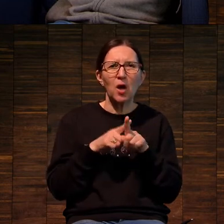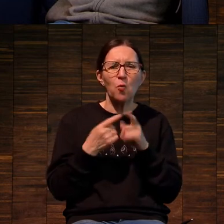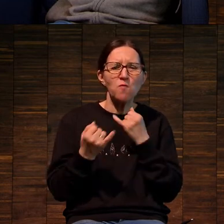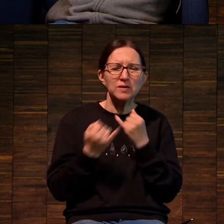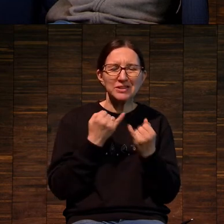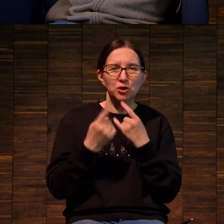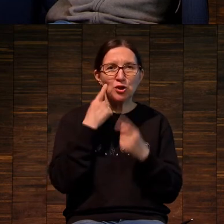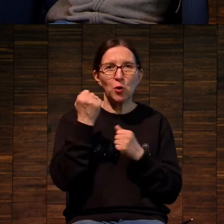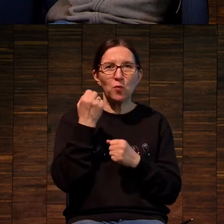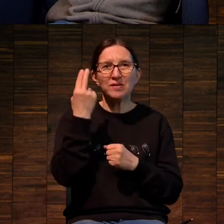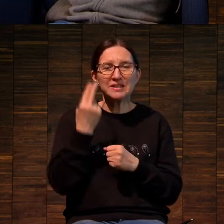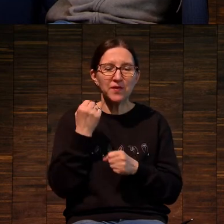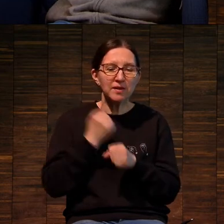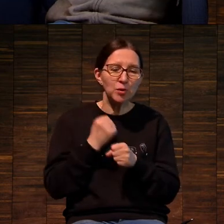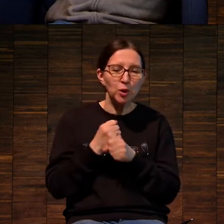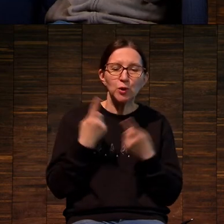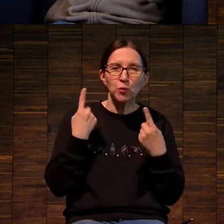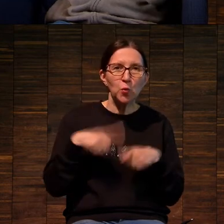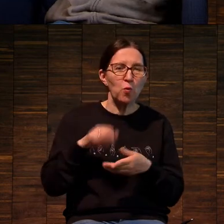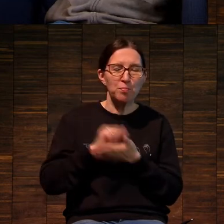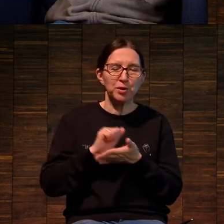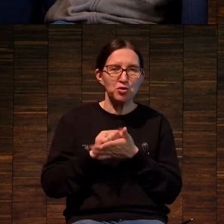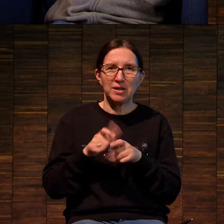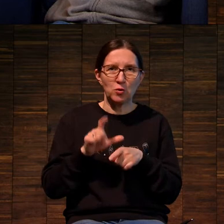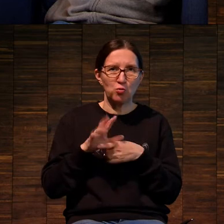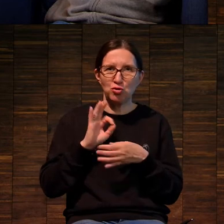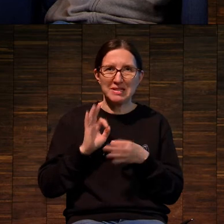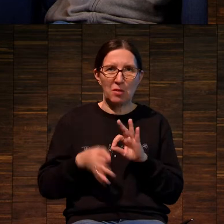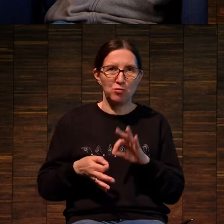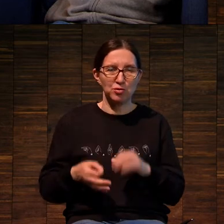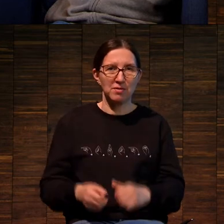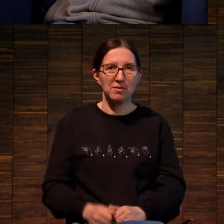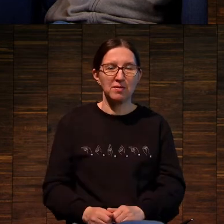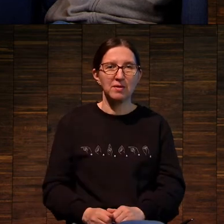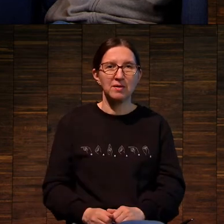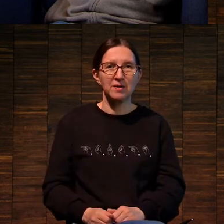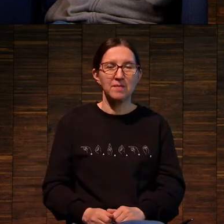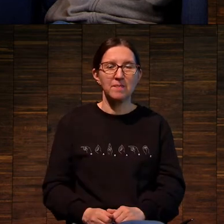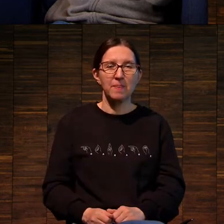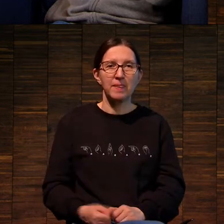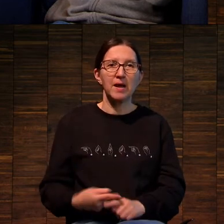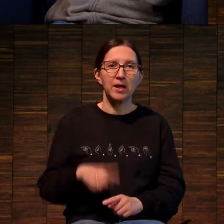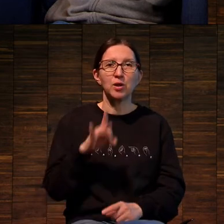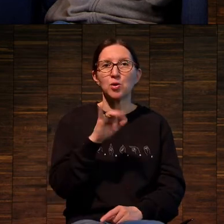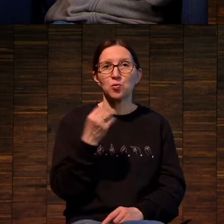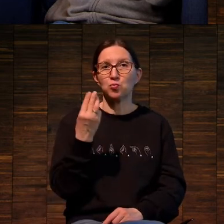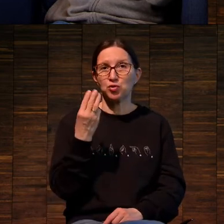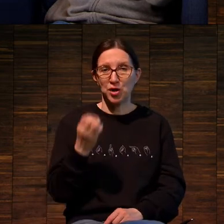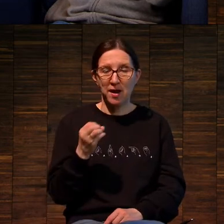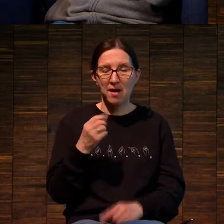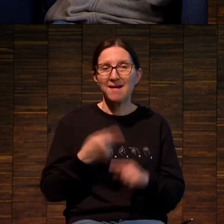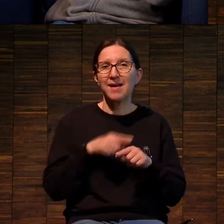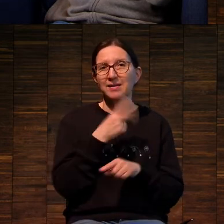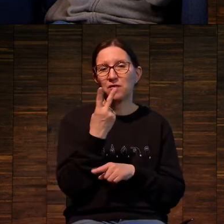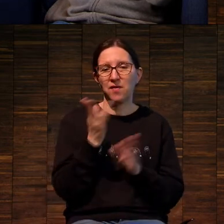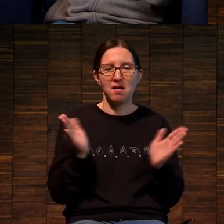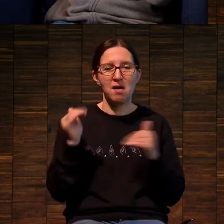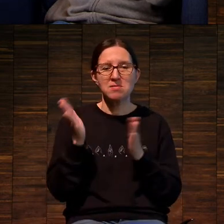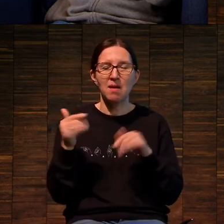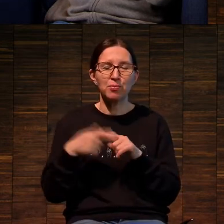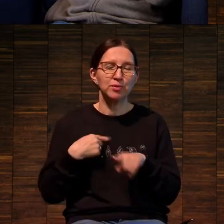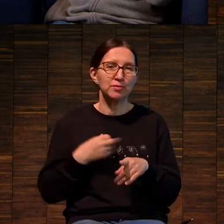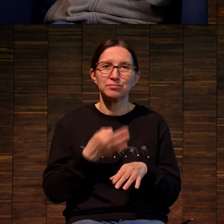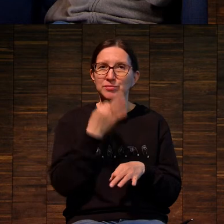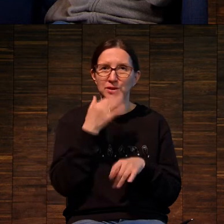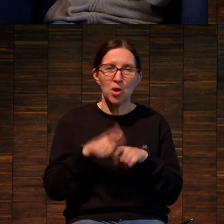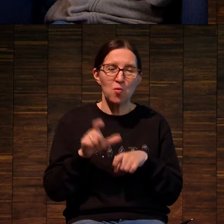такого цвета, добиться какой-то другой печати очень сложно. Опять это Руша. И вот две работы. Я очень люблю